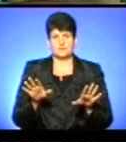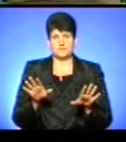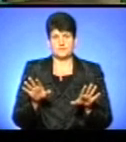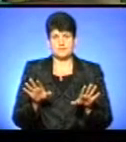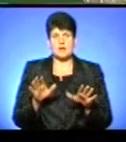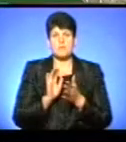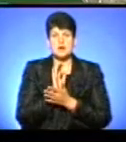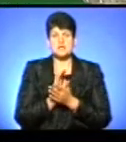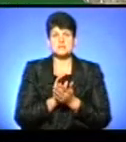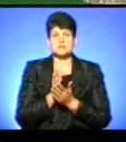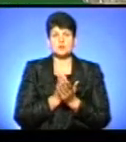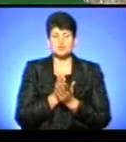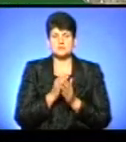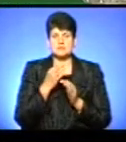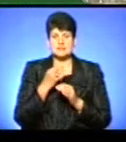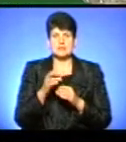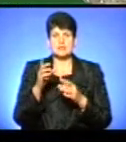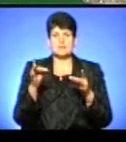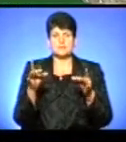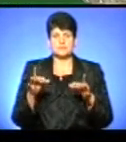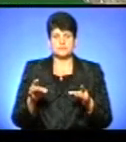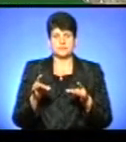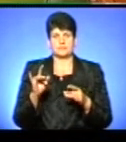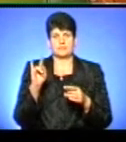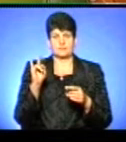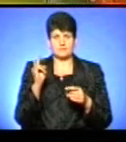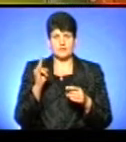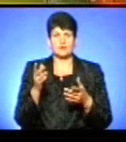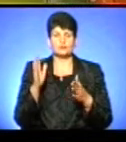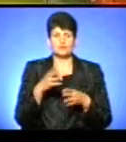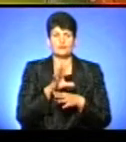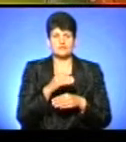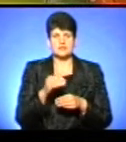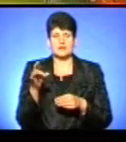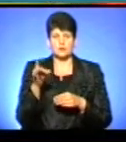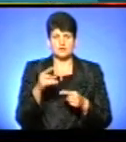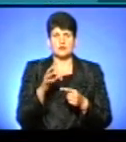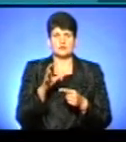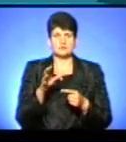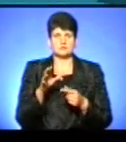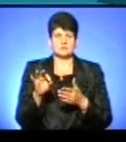пояснили, бейбі-бокси надійдуть в усі регіони одночасно. Коли саме – не сказали.